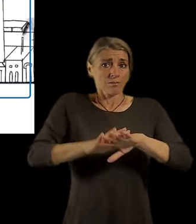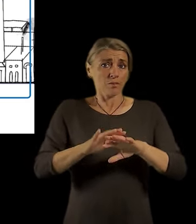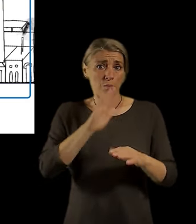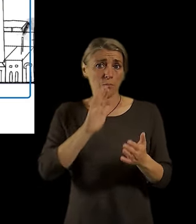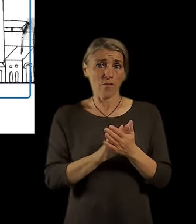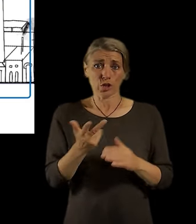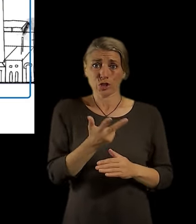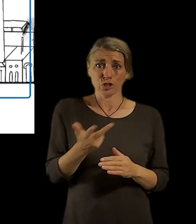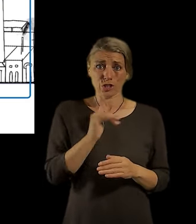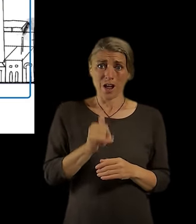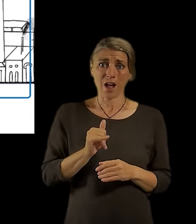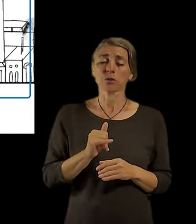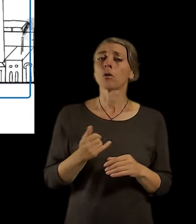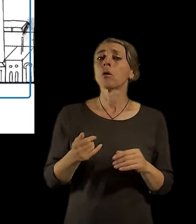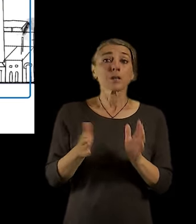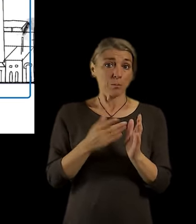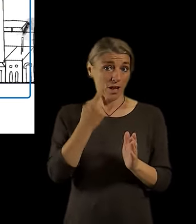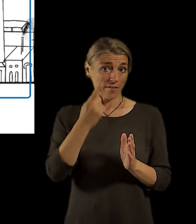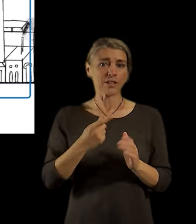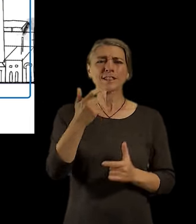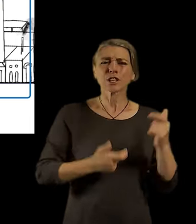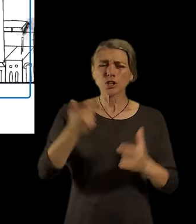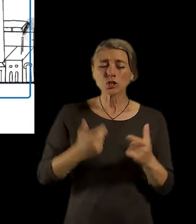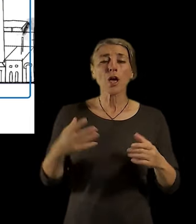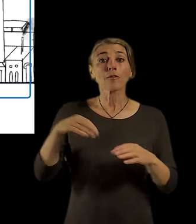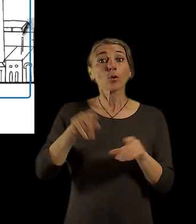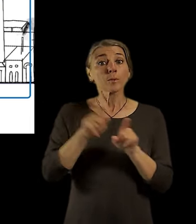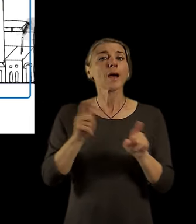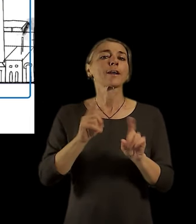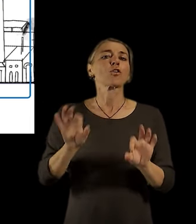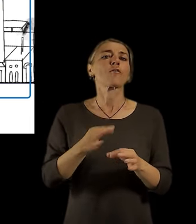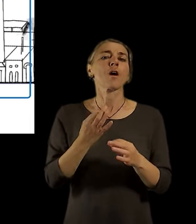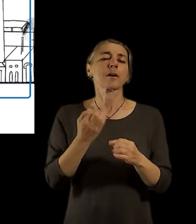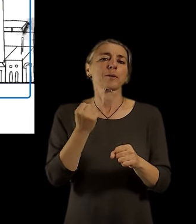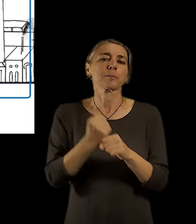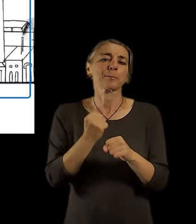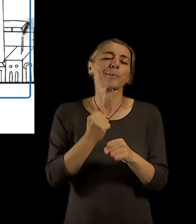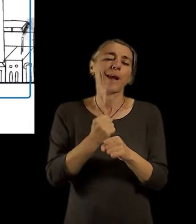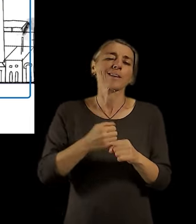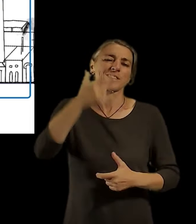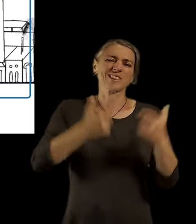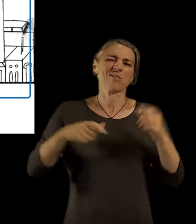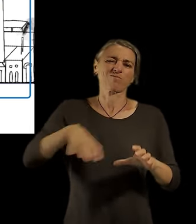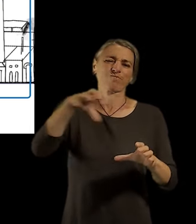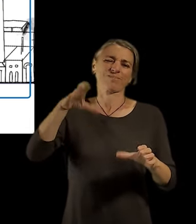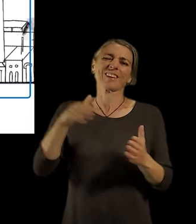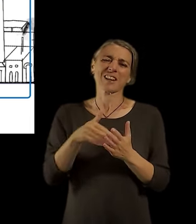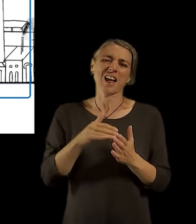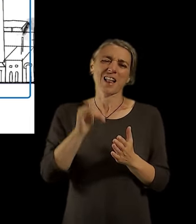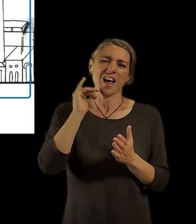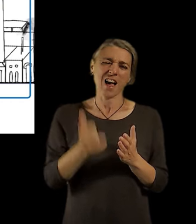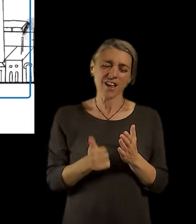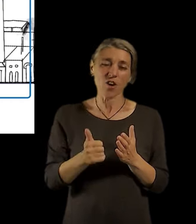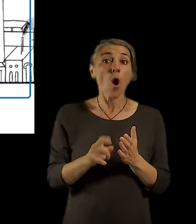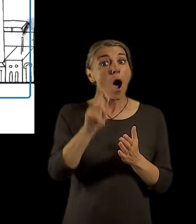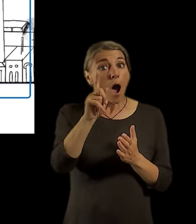nadále spoustu výroby, která je vlastně zatěžující, ale zároveň máme různé high-tech